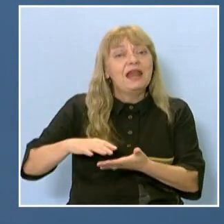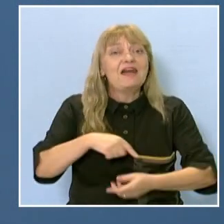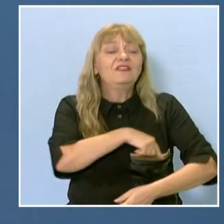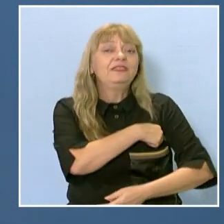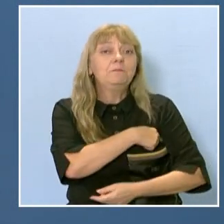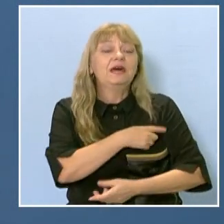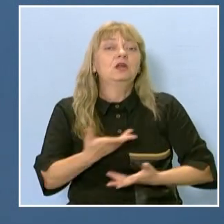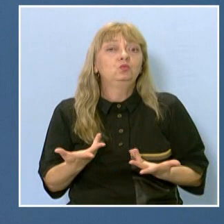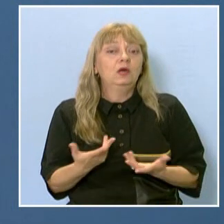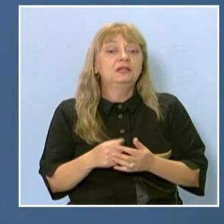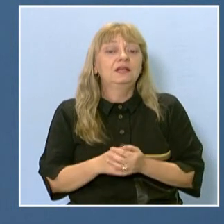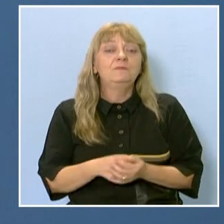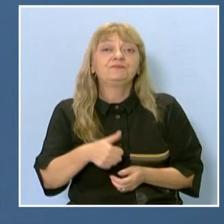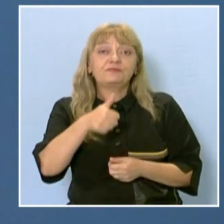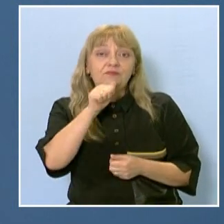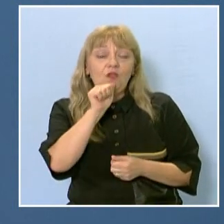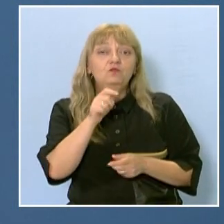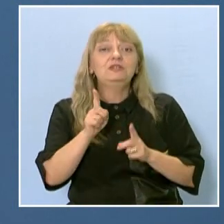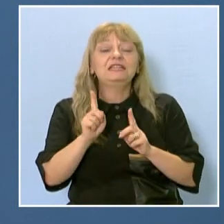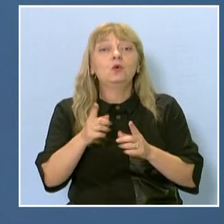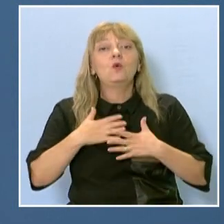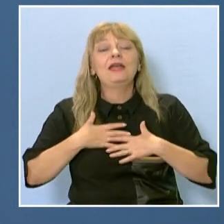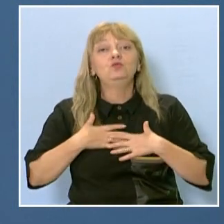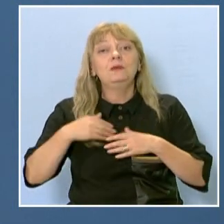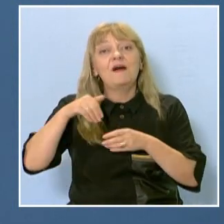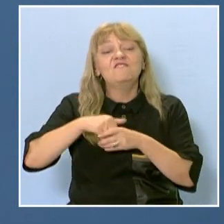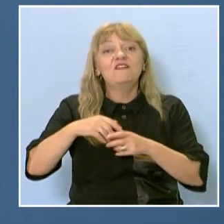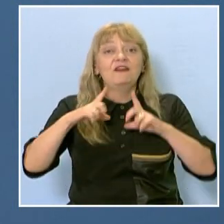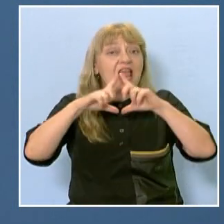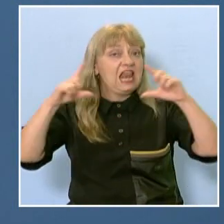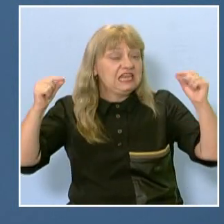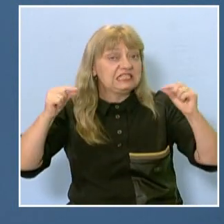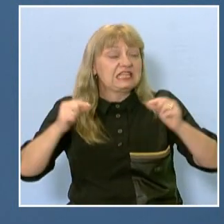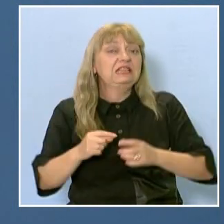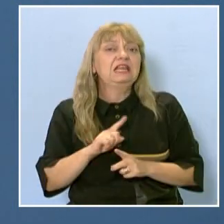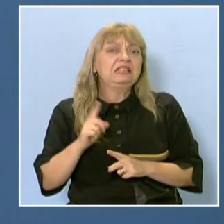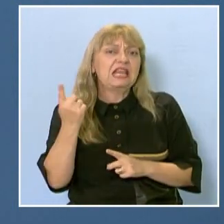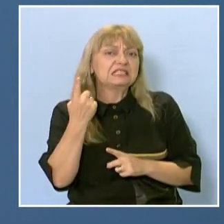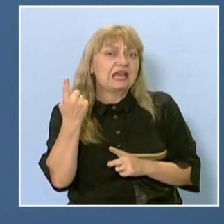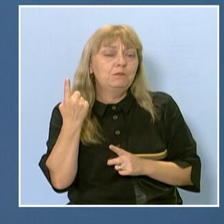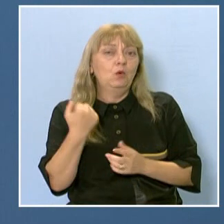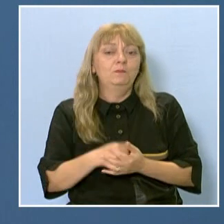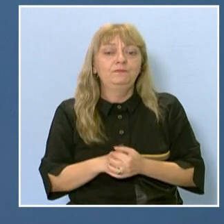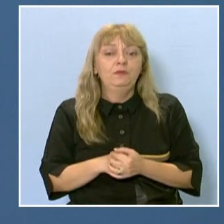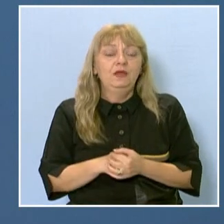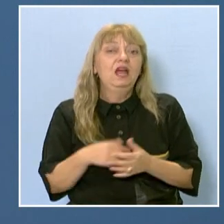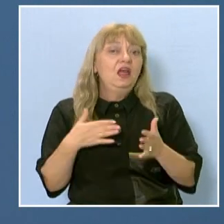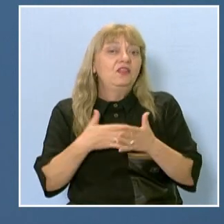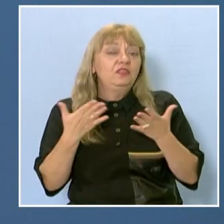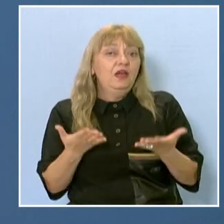достига. Просто заради водата, която се съдържа в листата, а и не само. Даже като